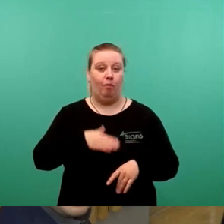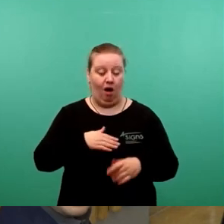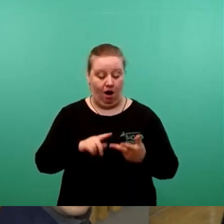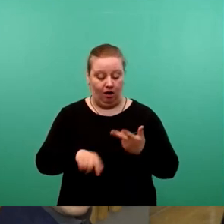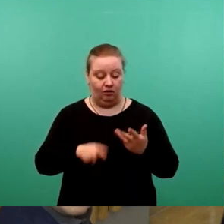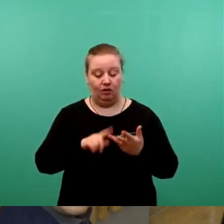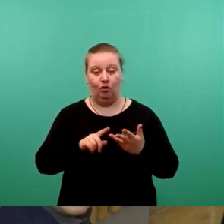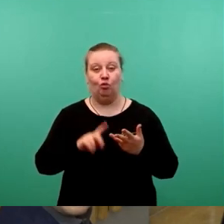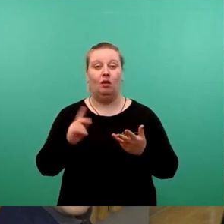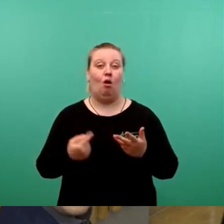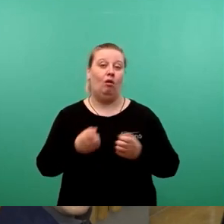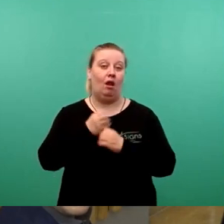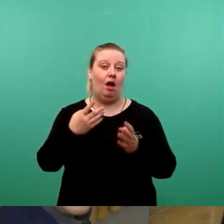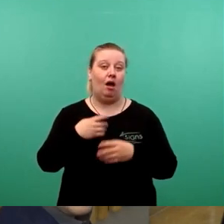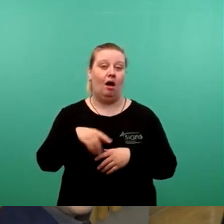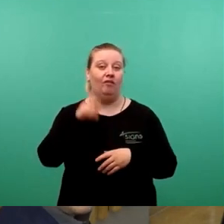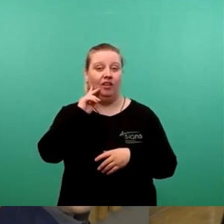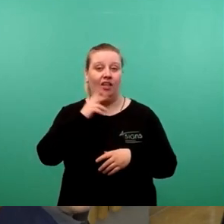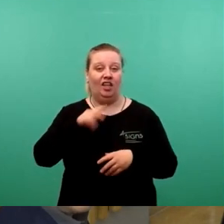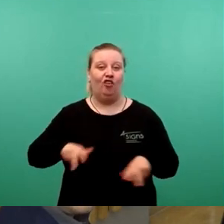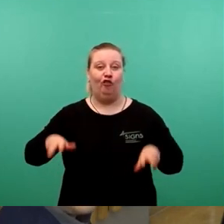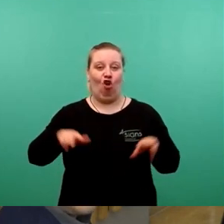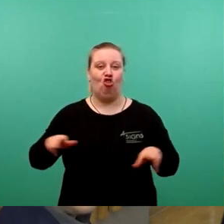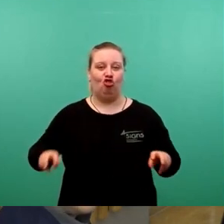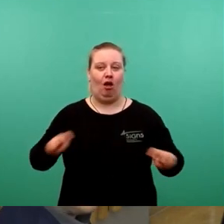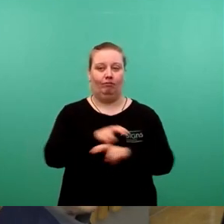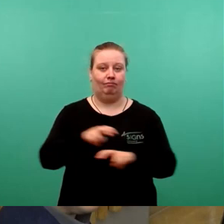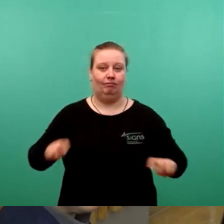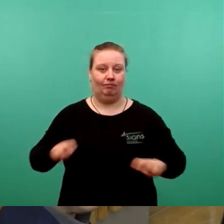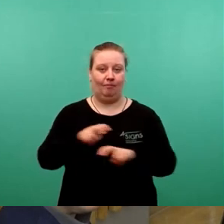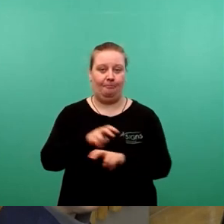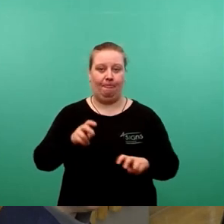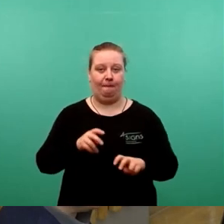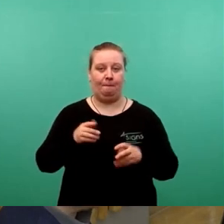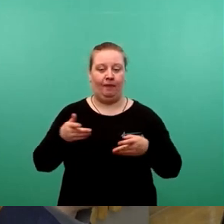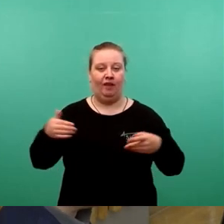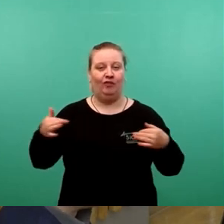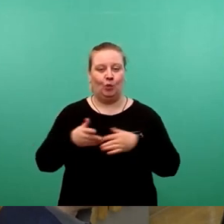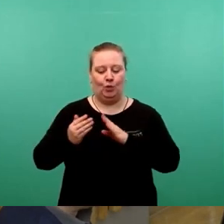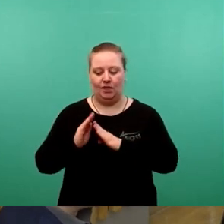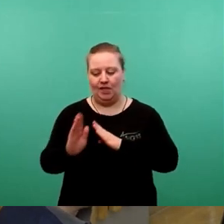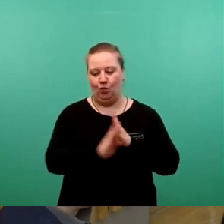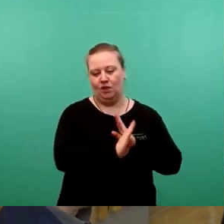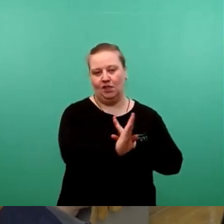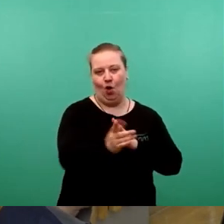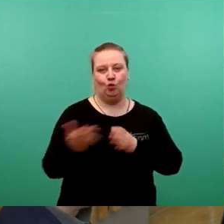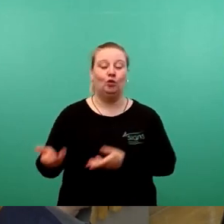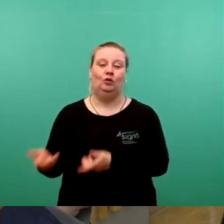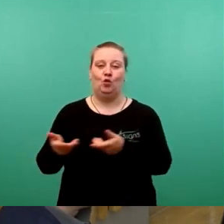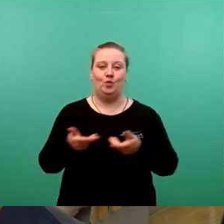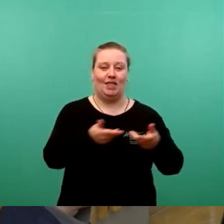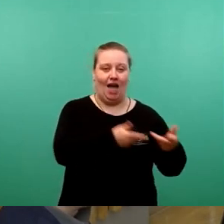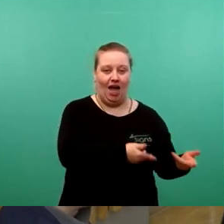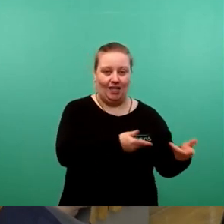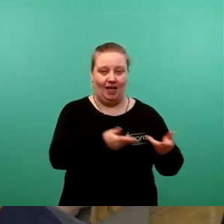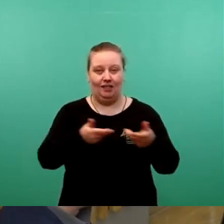weil dort jährlich die Frösche die Straße queren, die wir aber liebevoll am grünen Zaun abfangen und zum Teil rübertragen und auch